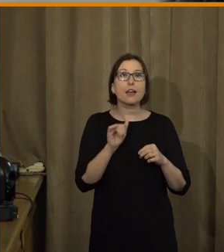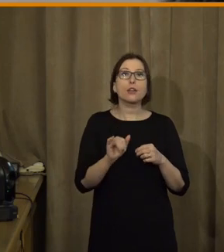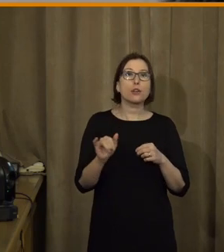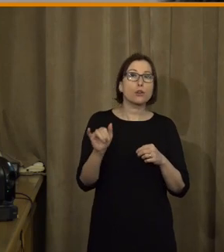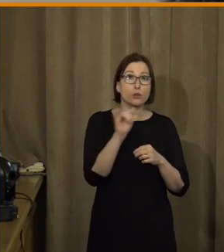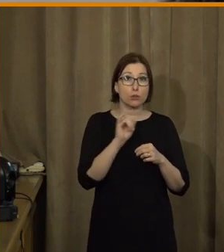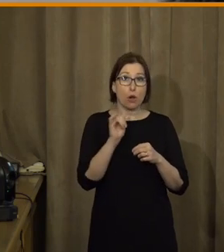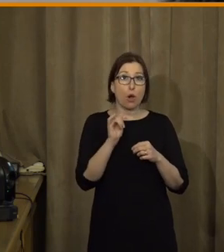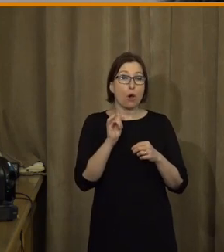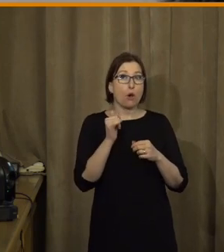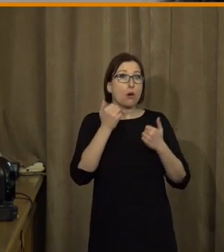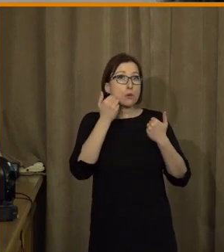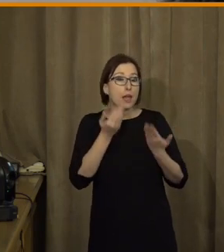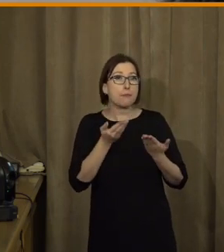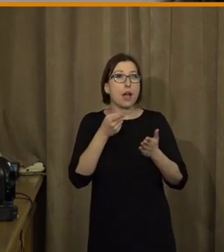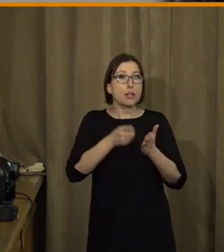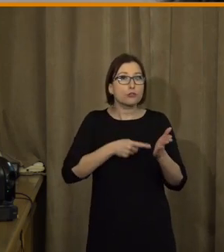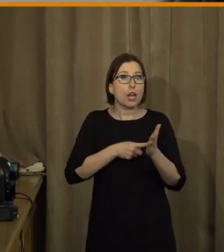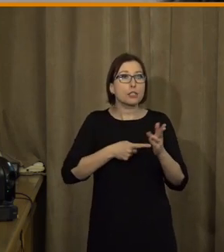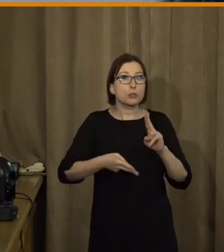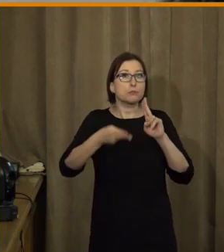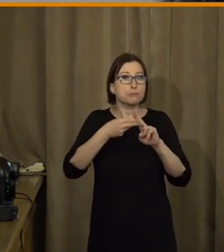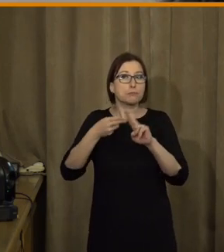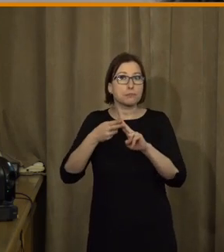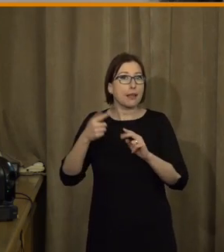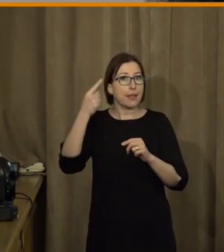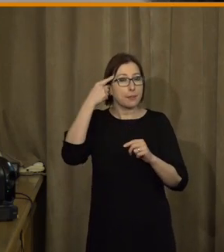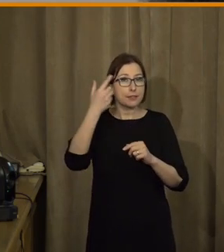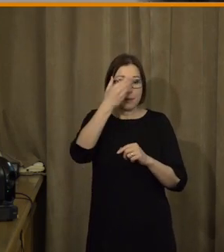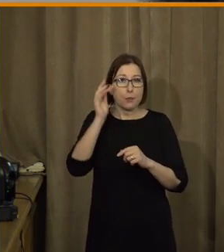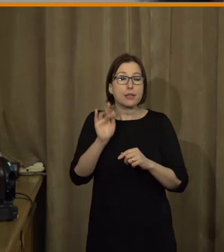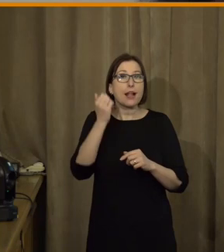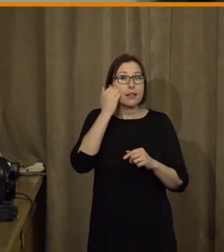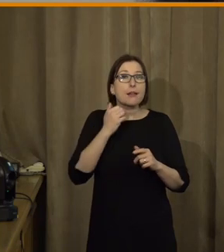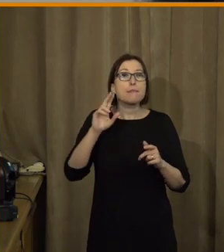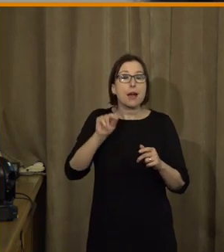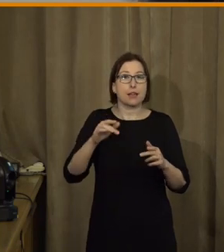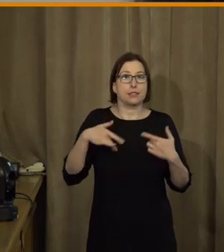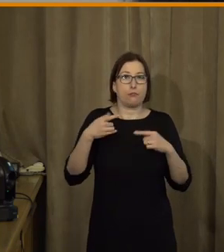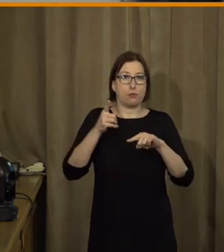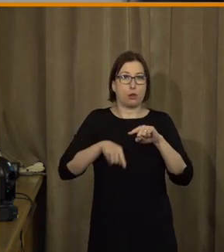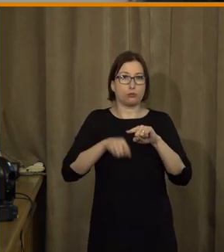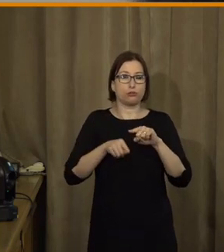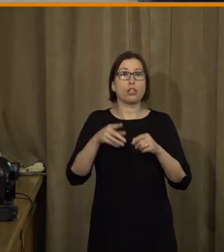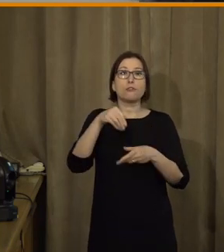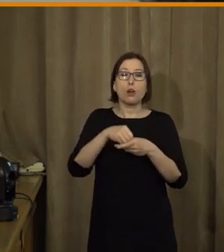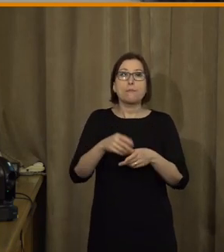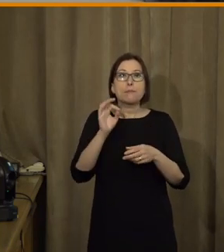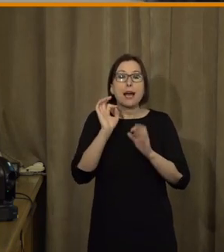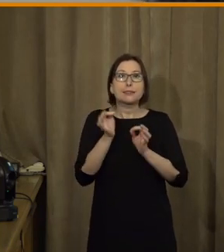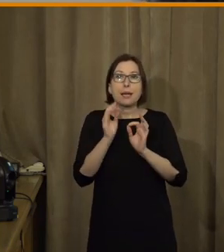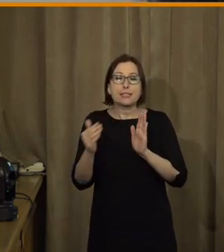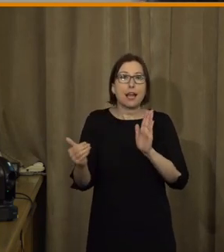které často nemáme na zřeteli, a to jsou lidé s nějakým postižením, znákou speciální